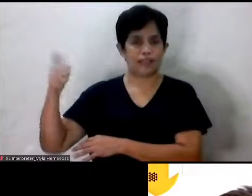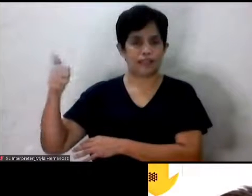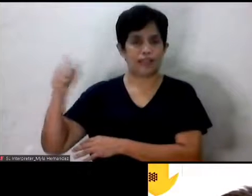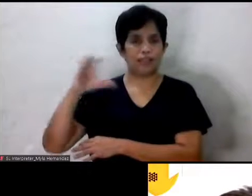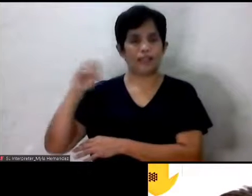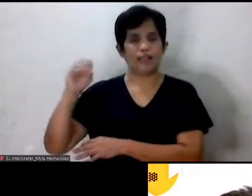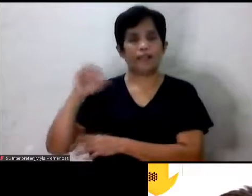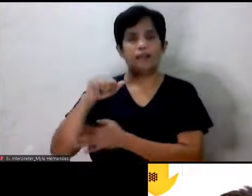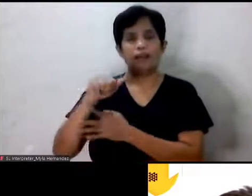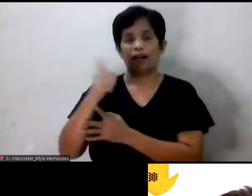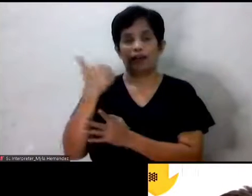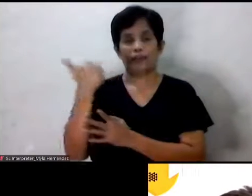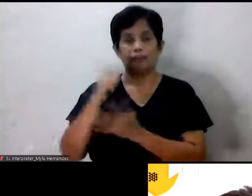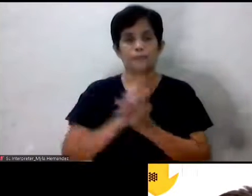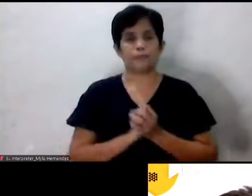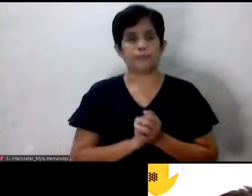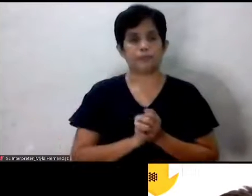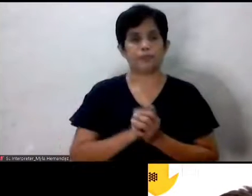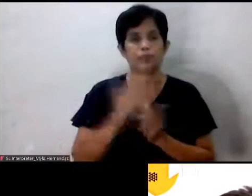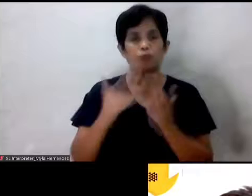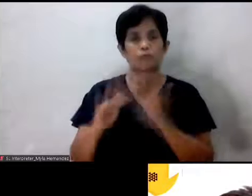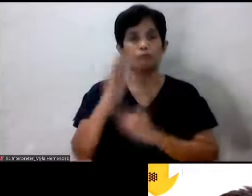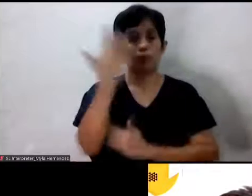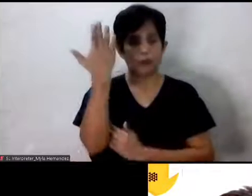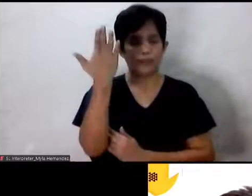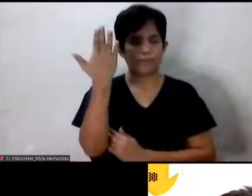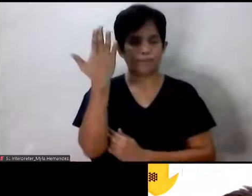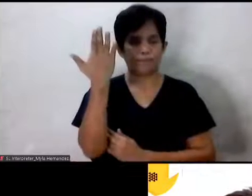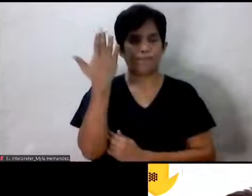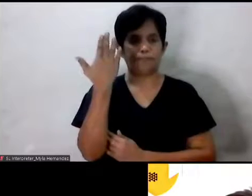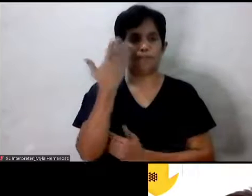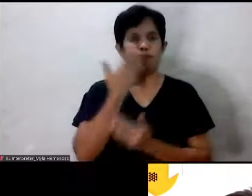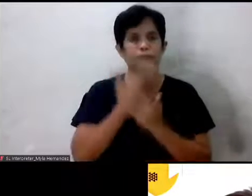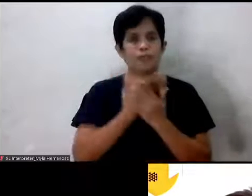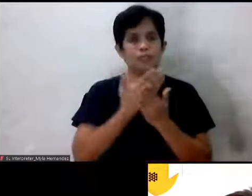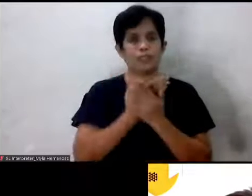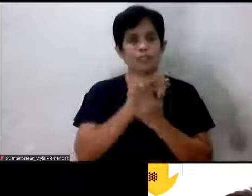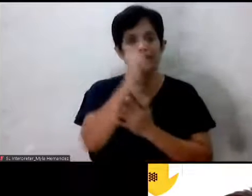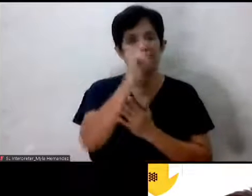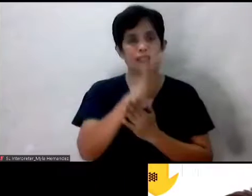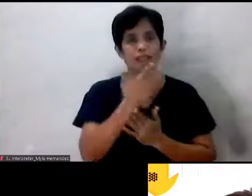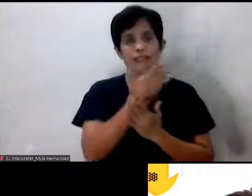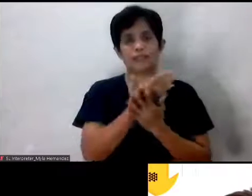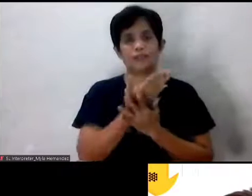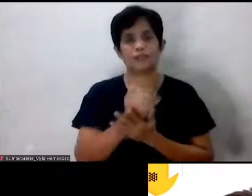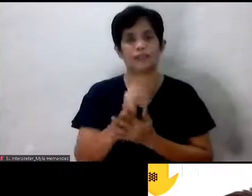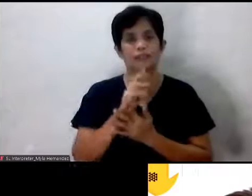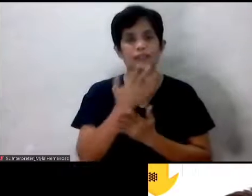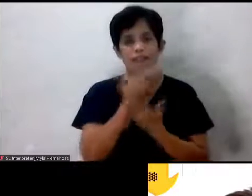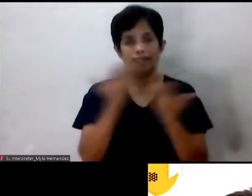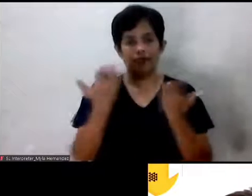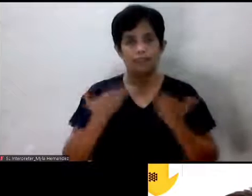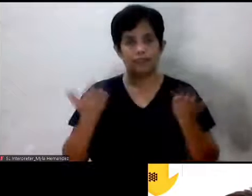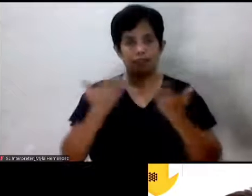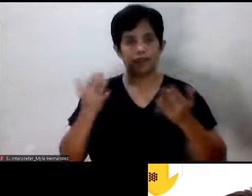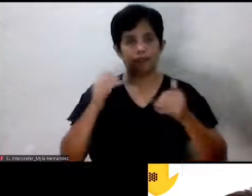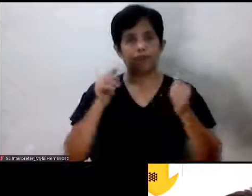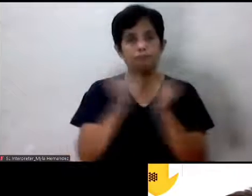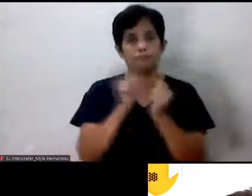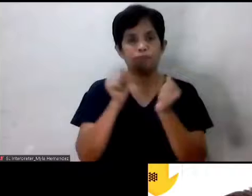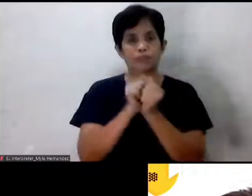good morning po sa inyo, no? At napakabait po talaga ng ating Panginoon. Panginoon, at saka nandyan kayo agad na sumasama sa atin dito para